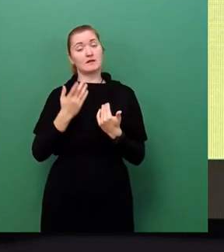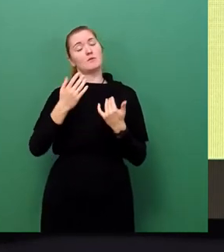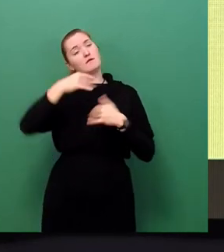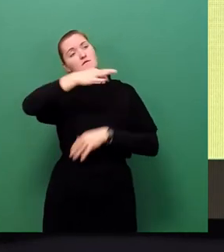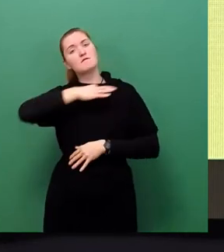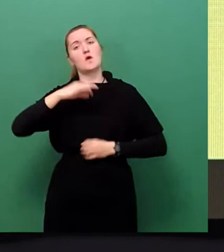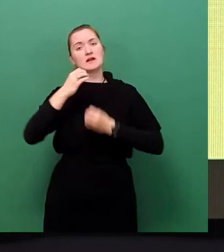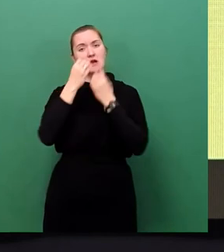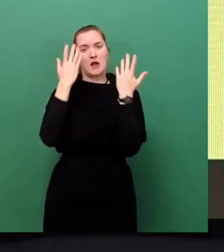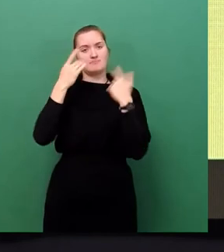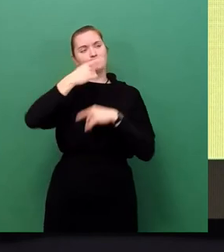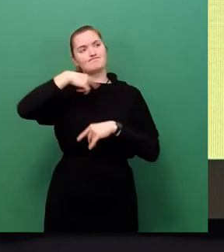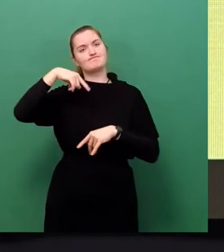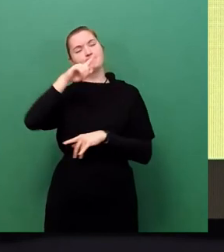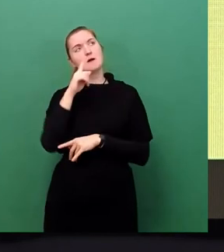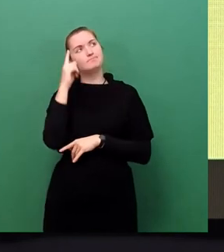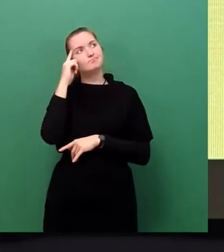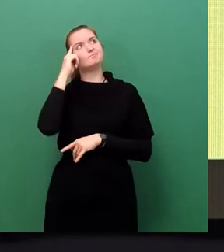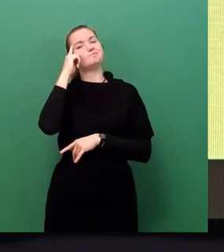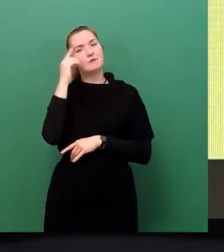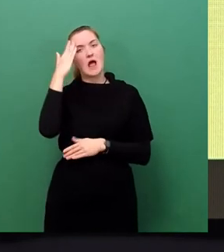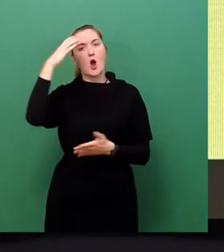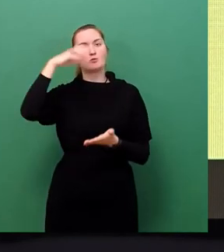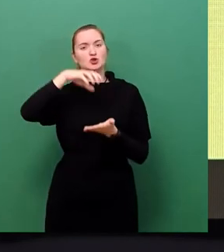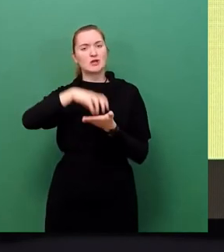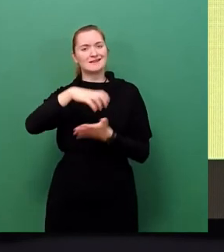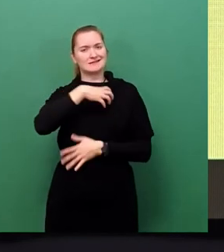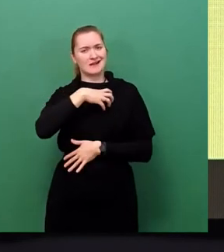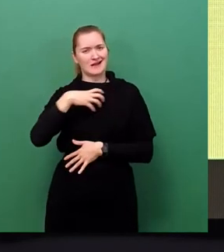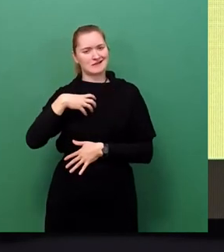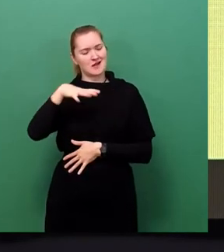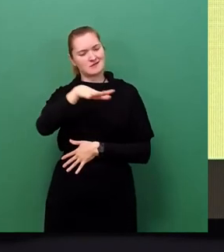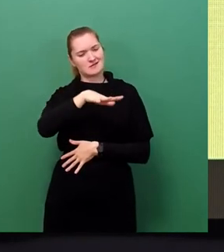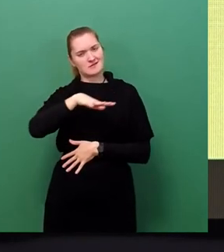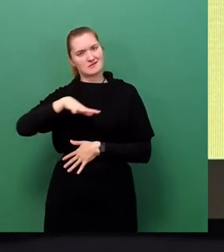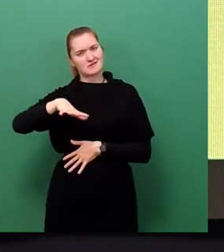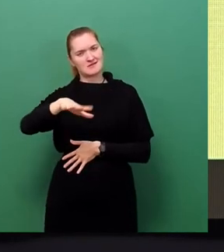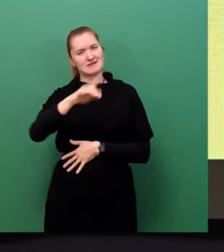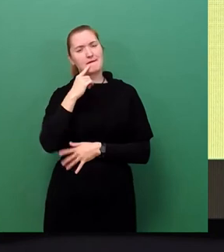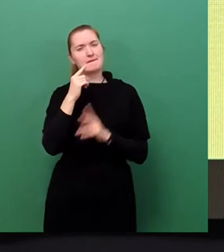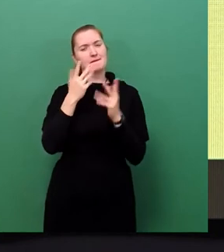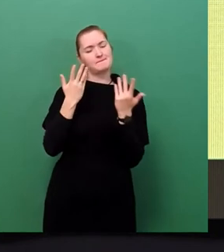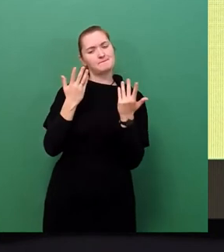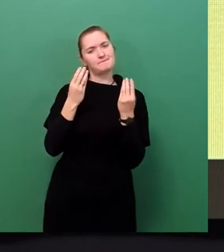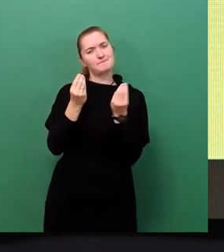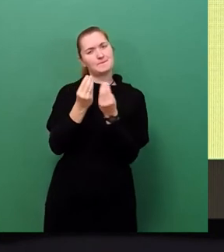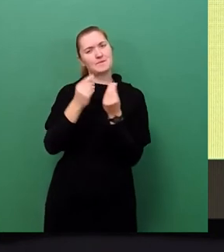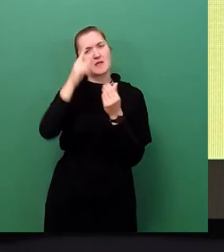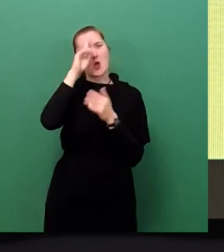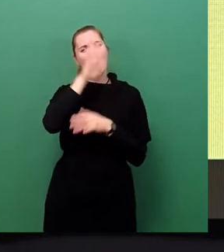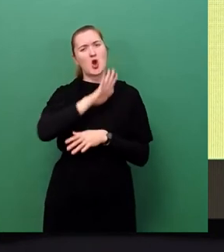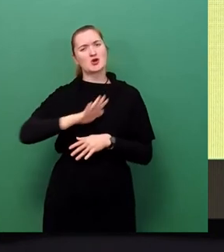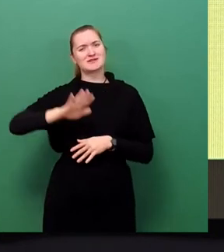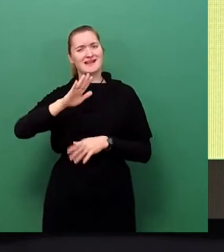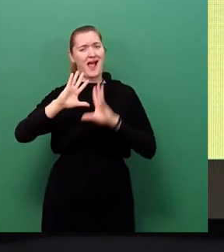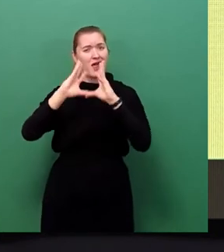Landeshauptstadt Dresden zu dem Gesamtkomplex, wie in Deutschland Strom erzeugt wird, nur einen geringeren Beitrag leisten können.